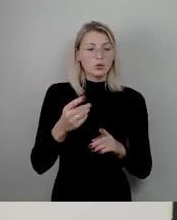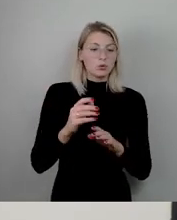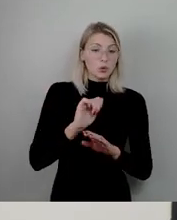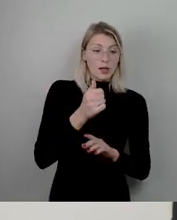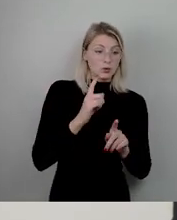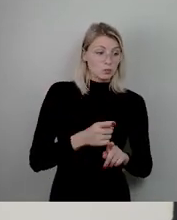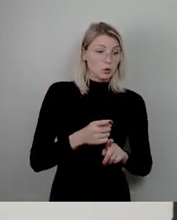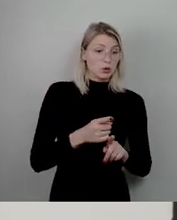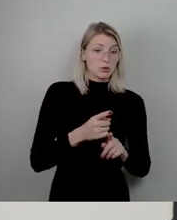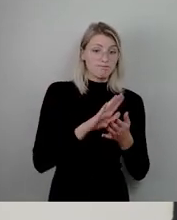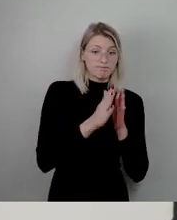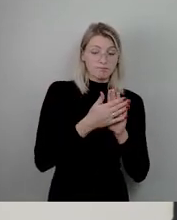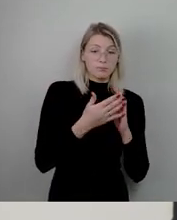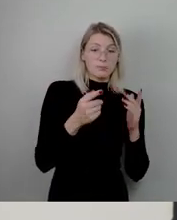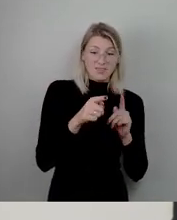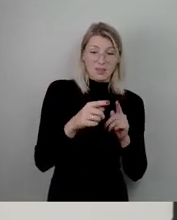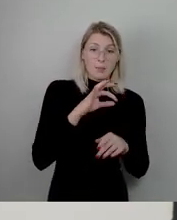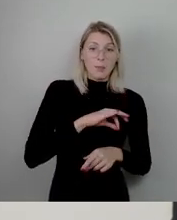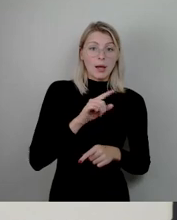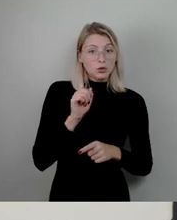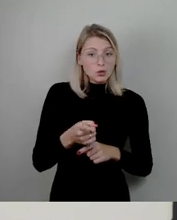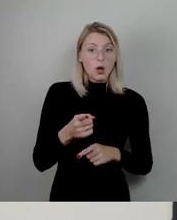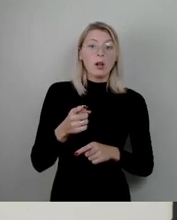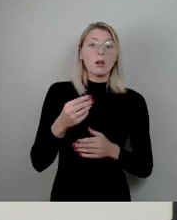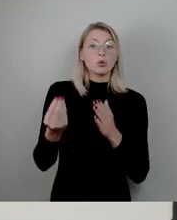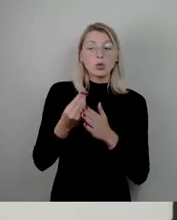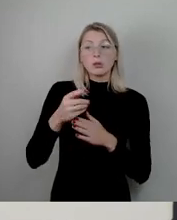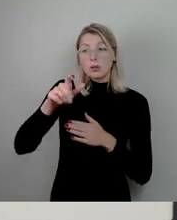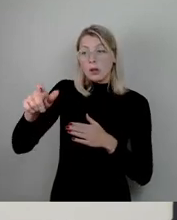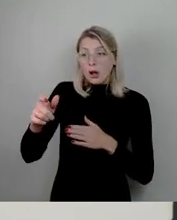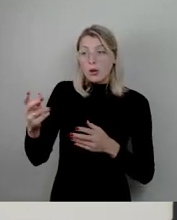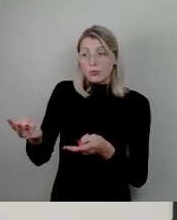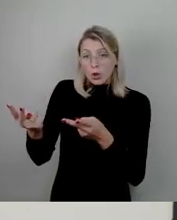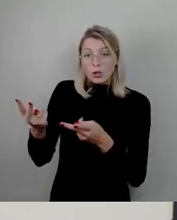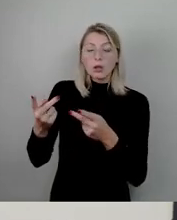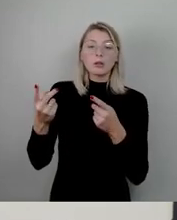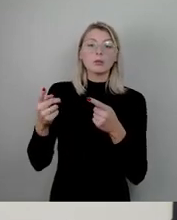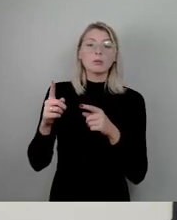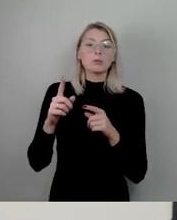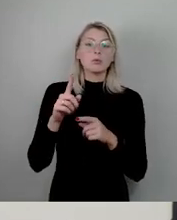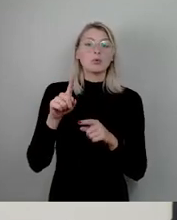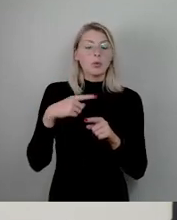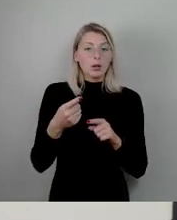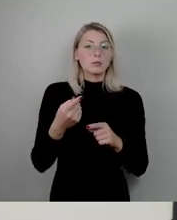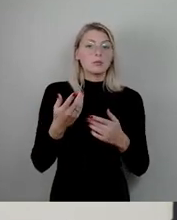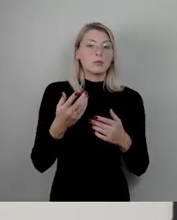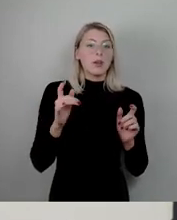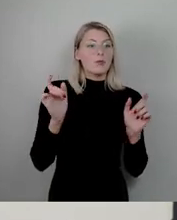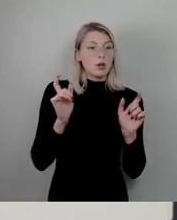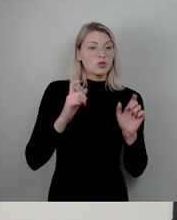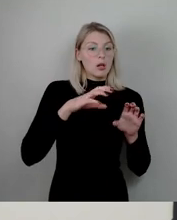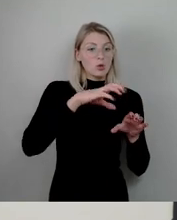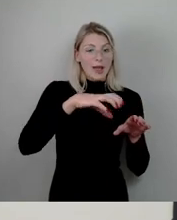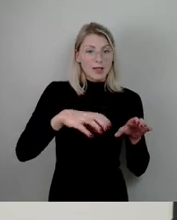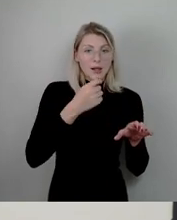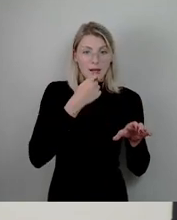sollen mit diesem Preis die Künstlerinnen und Künstler gefördert werden und man verzichtet dann lieber auf ein Catering, was tatsächlich